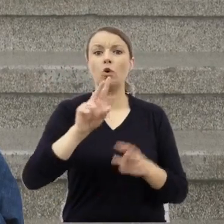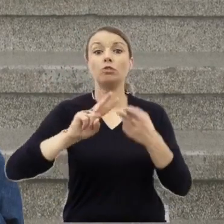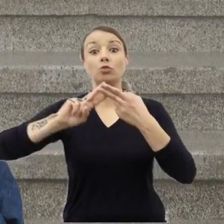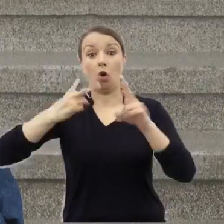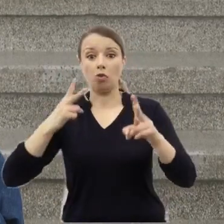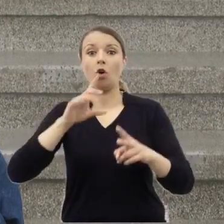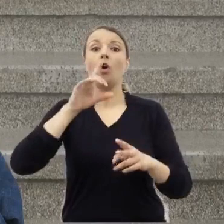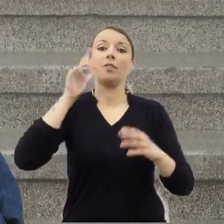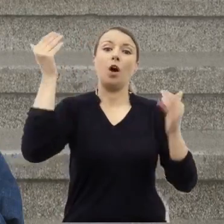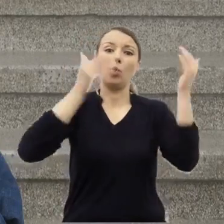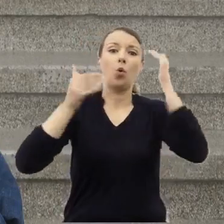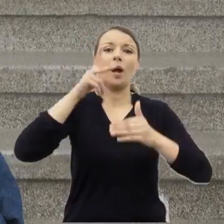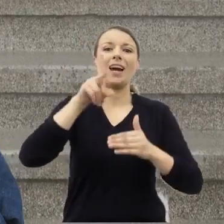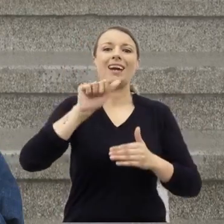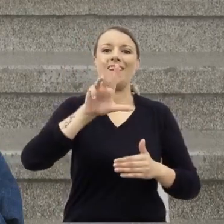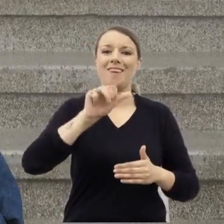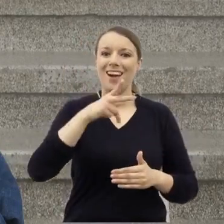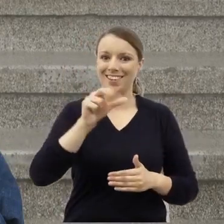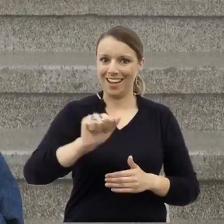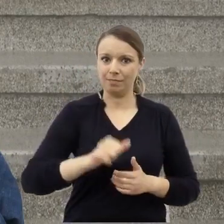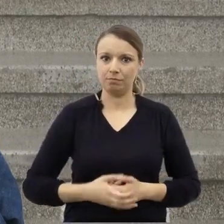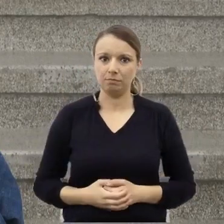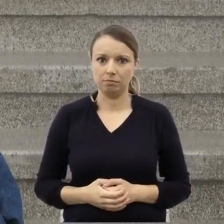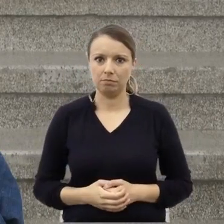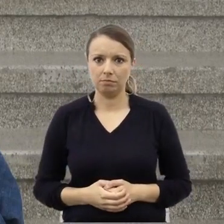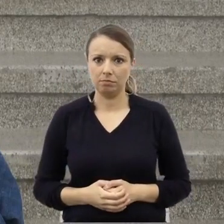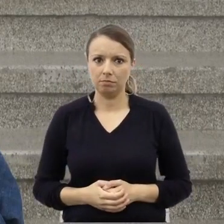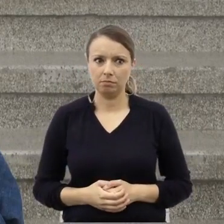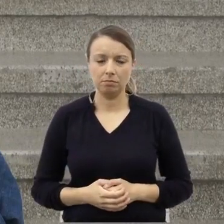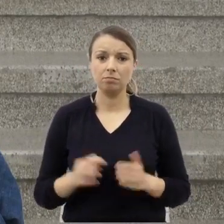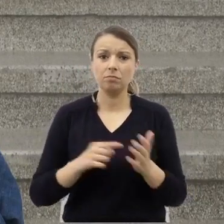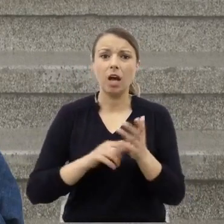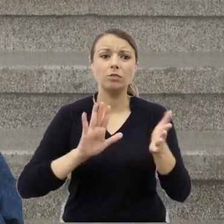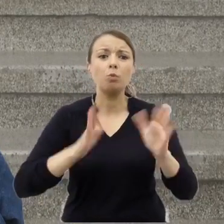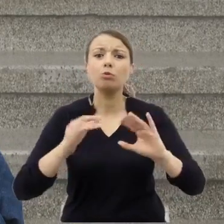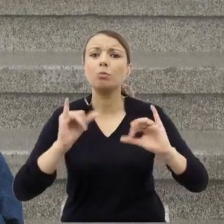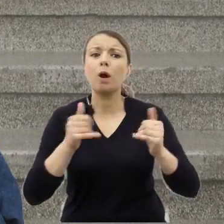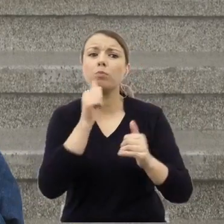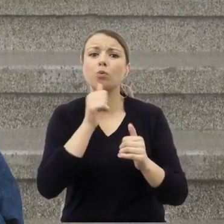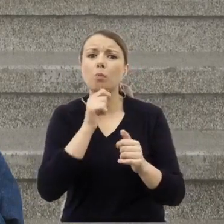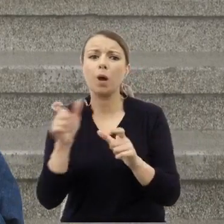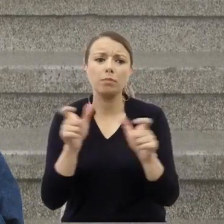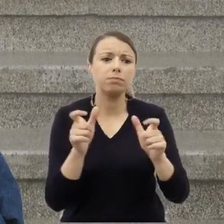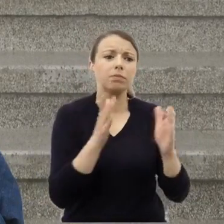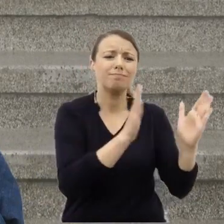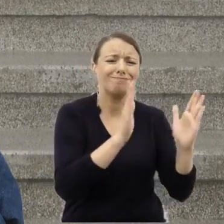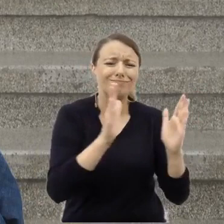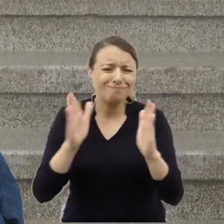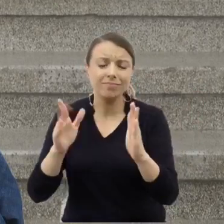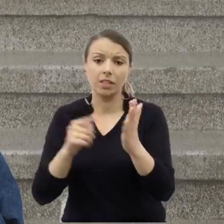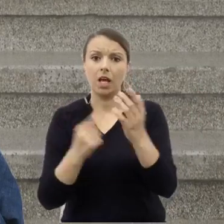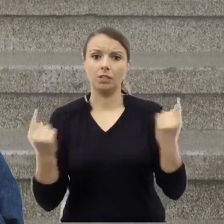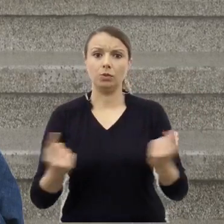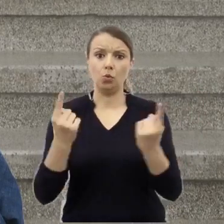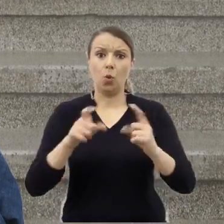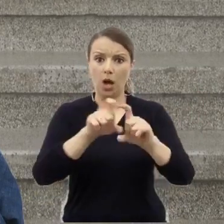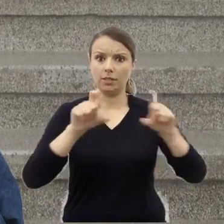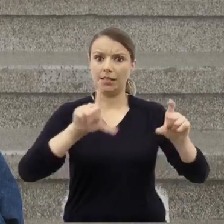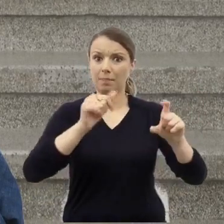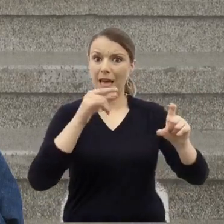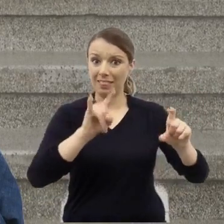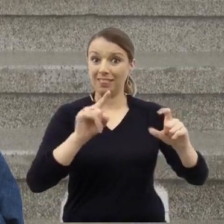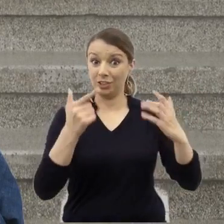Sposób w jaki próbowano opanować sytuację na plantach dowodzi